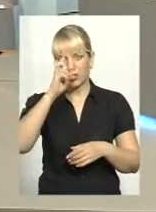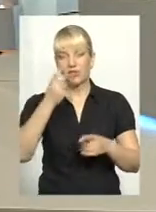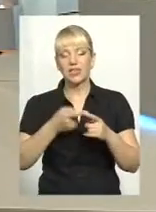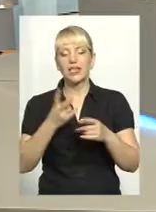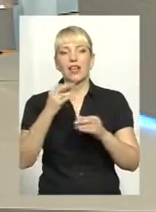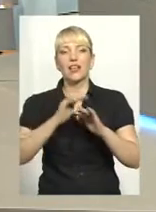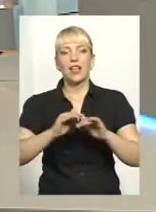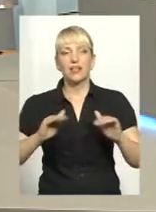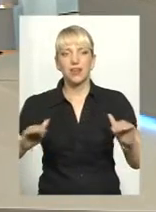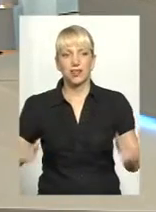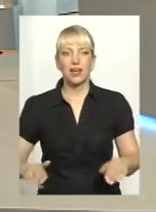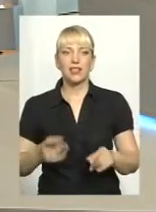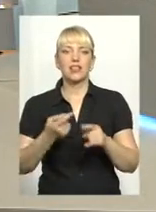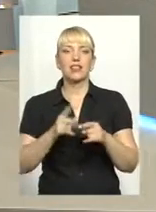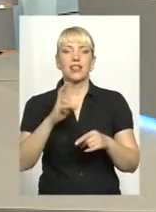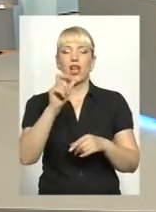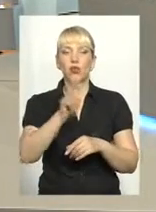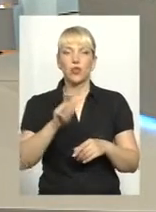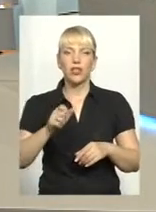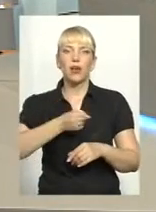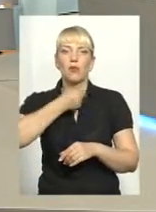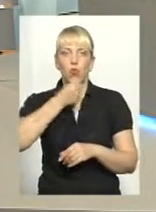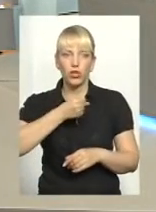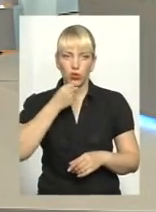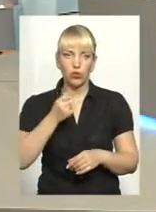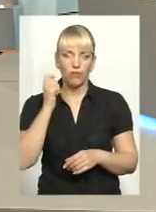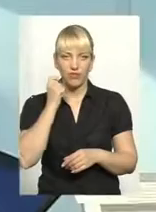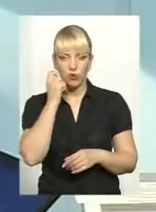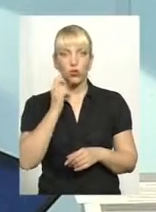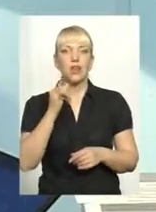дітей, це на людей похилого віку, це